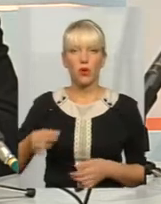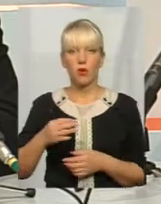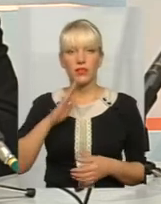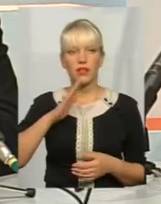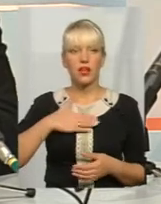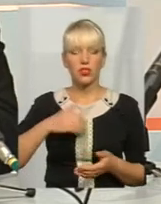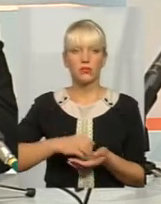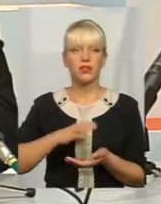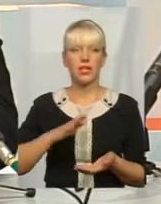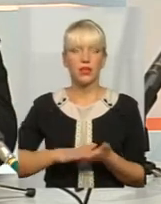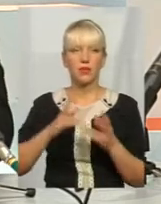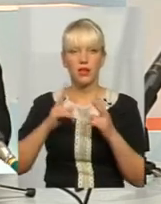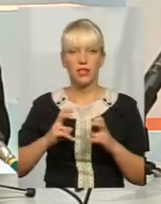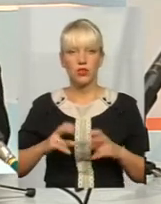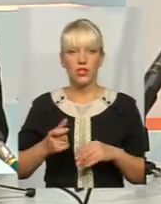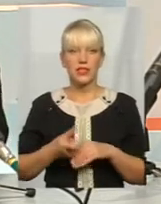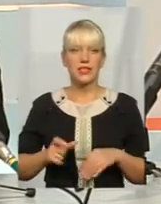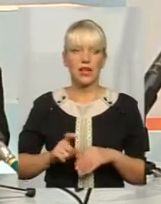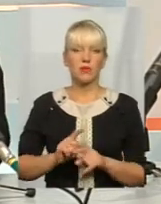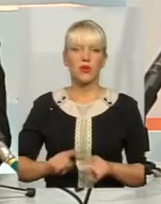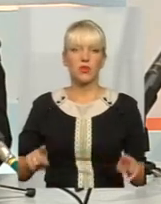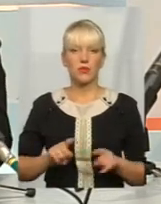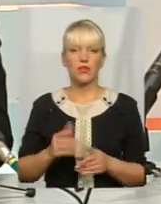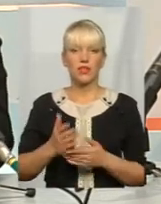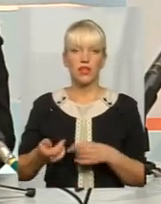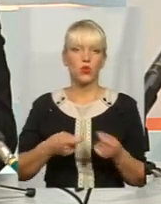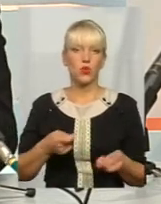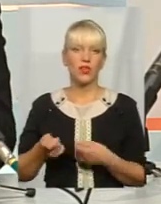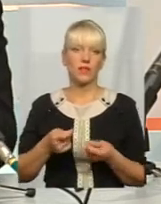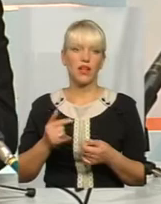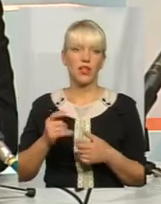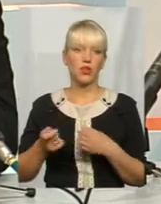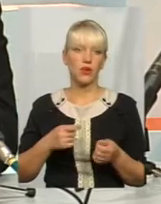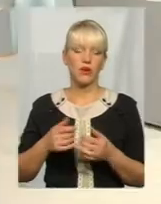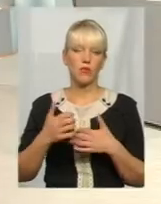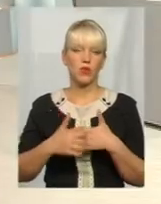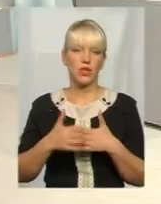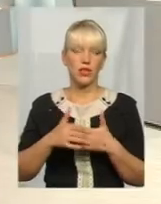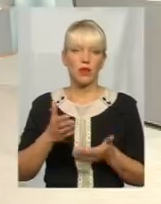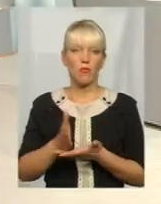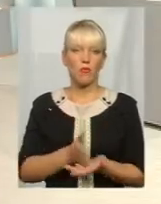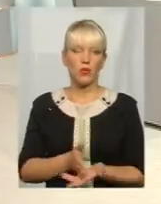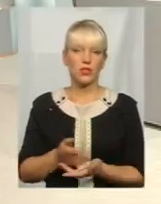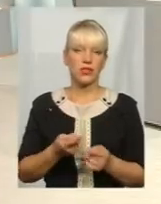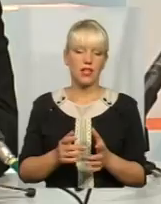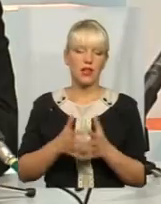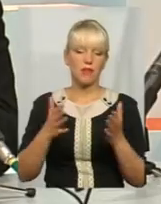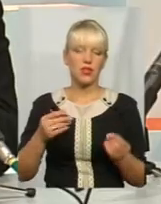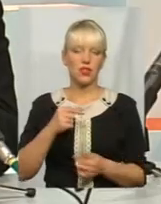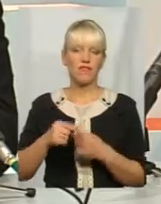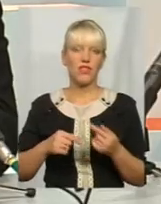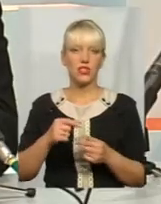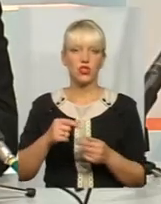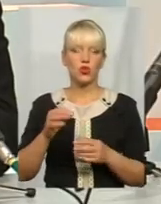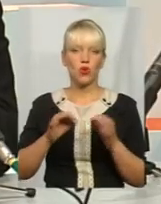аналізували, самим таким розповсюдженим є торгівля і торгівельно-посередницькі послуги. Це найбільший відсоток започаткованих